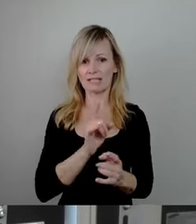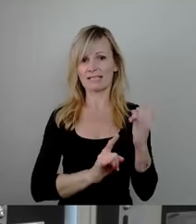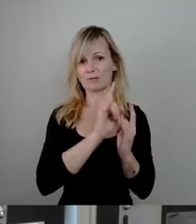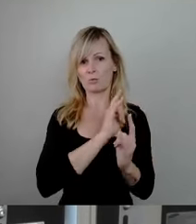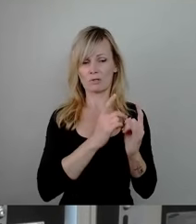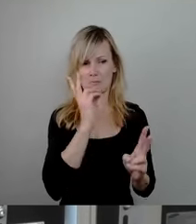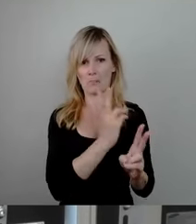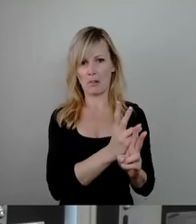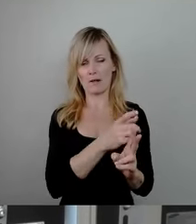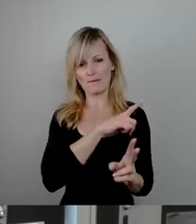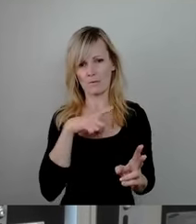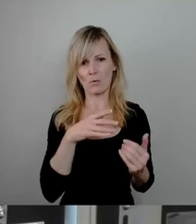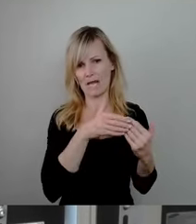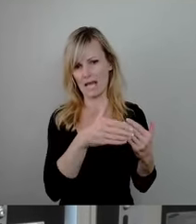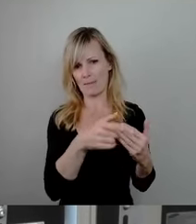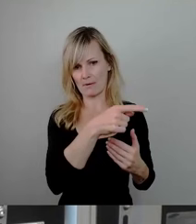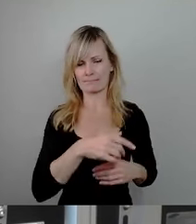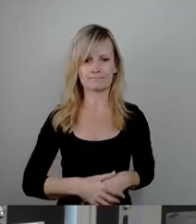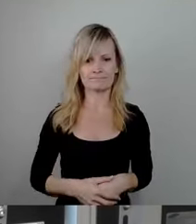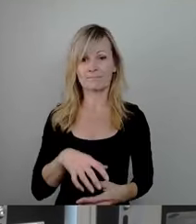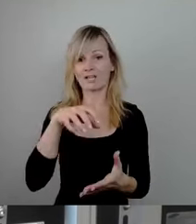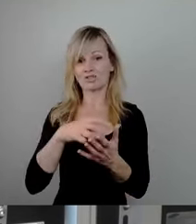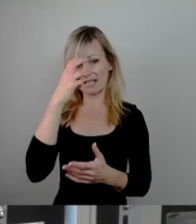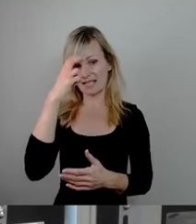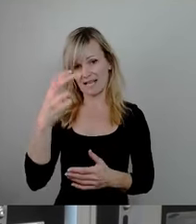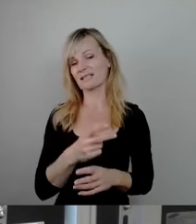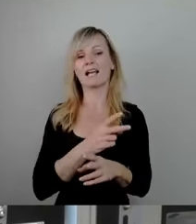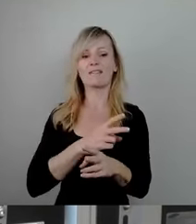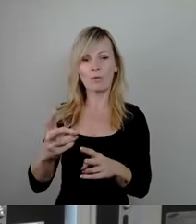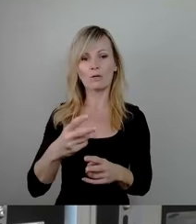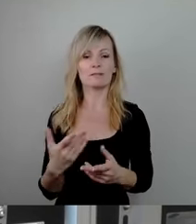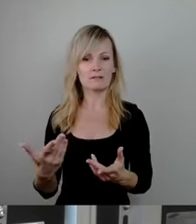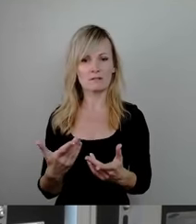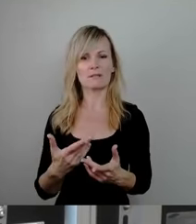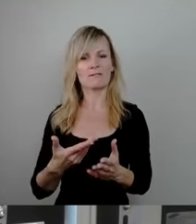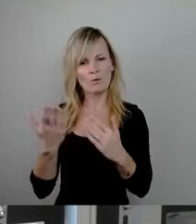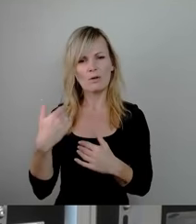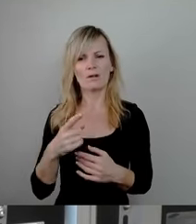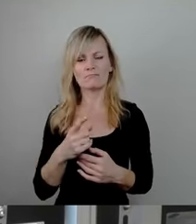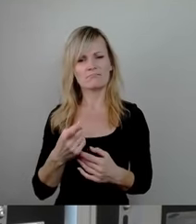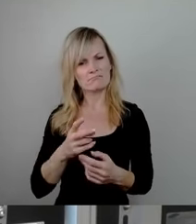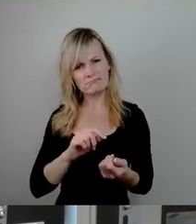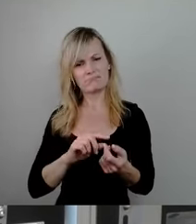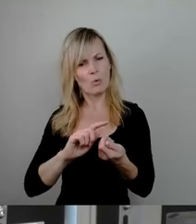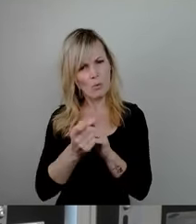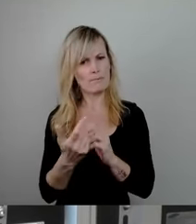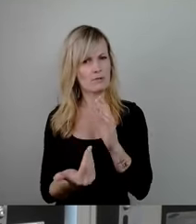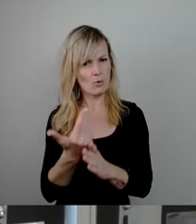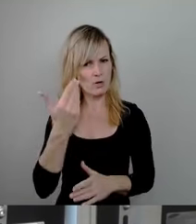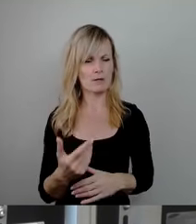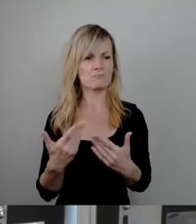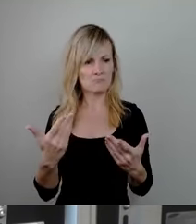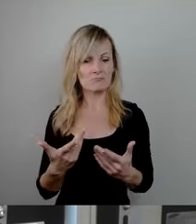verewigen. Wenn es diesem Stadtrat gelingt, die gewohnten Bahnen zu verlassen, vielleicht gelingt es dann auch irgendwann dieser Stadt